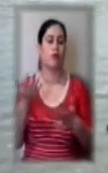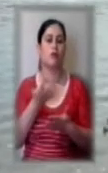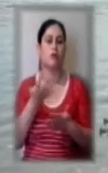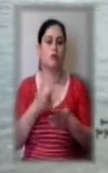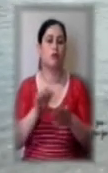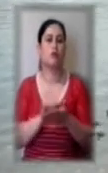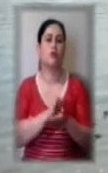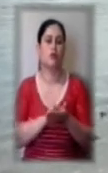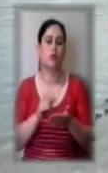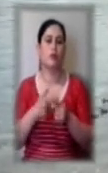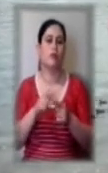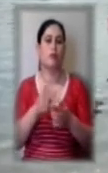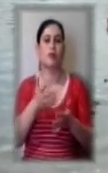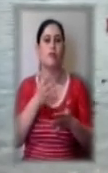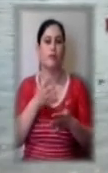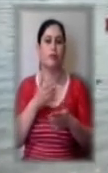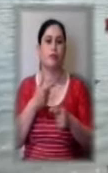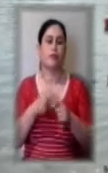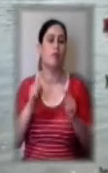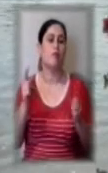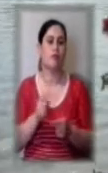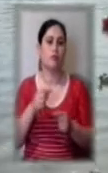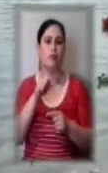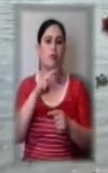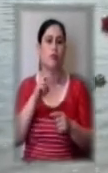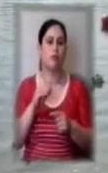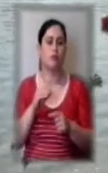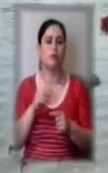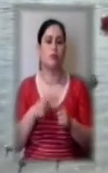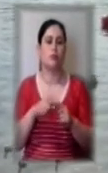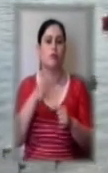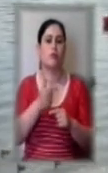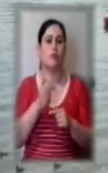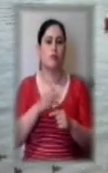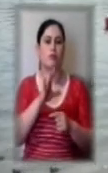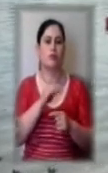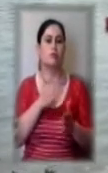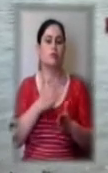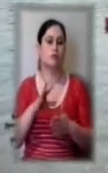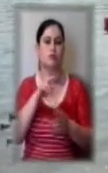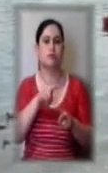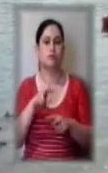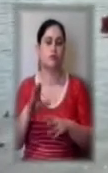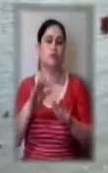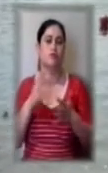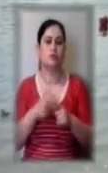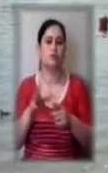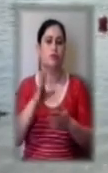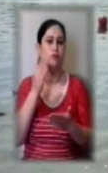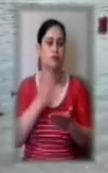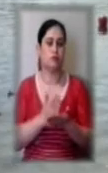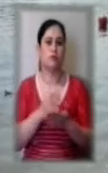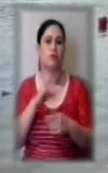час карантинних обмежень. Але в громадській вибиральні, яке розташоване на території гідропарку, вже є в наявності також